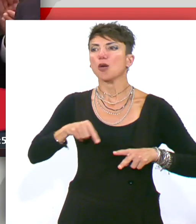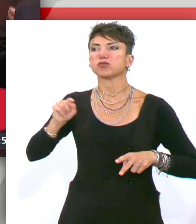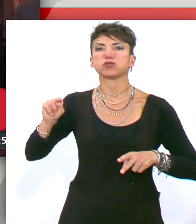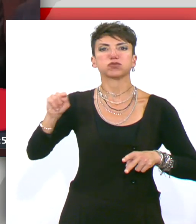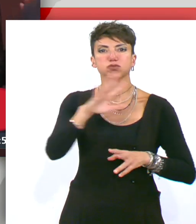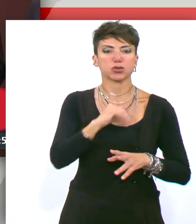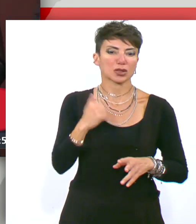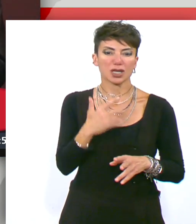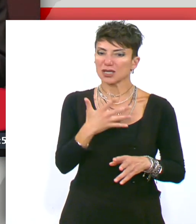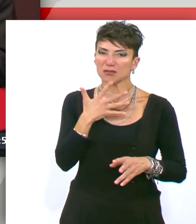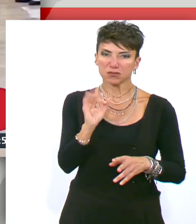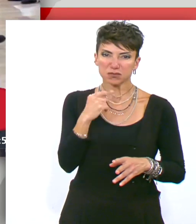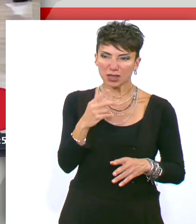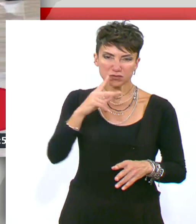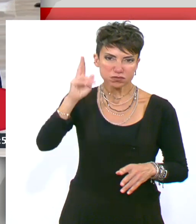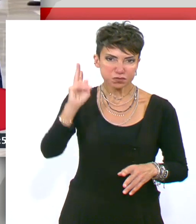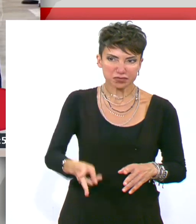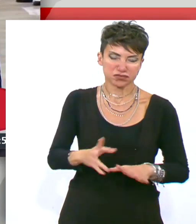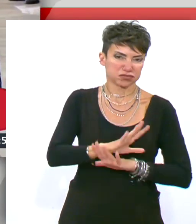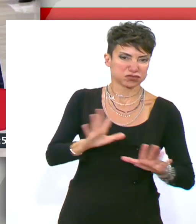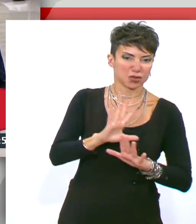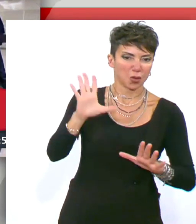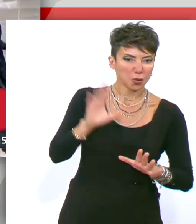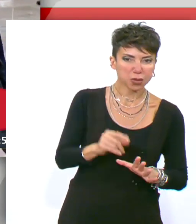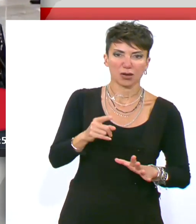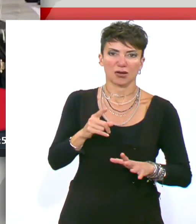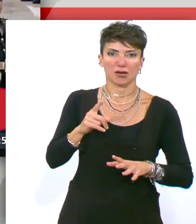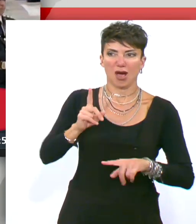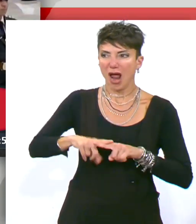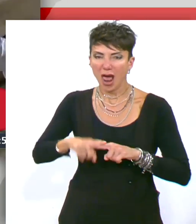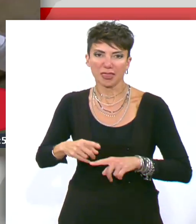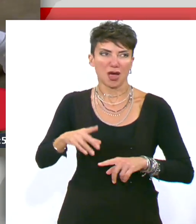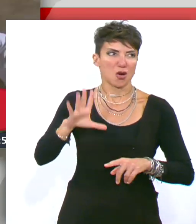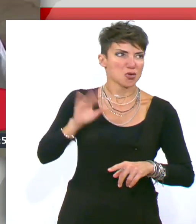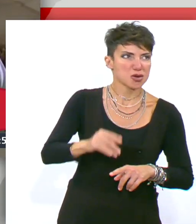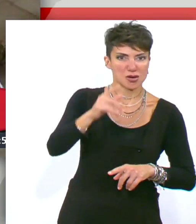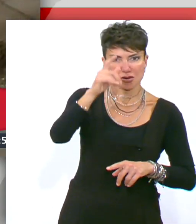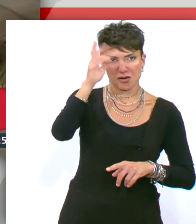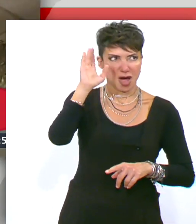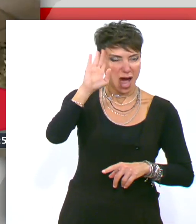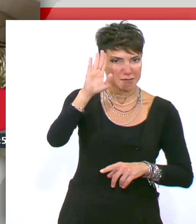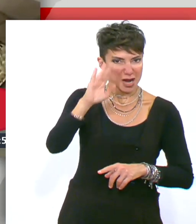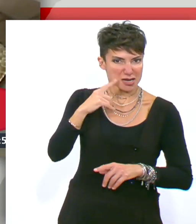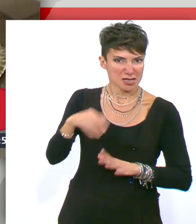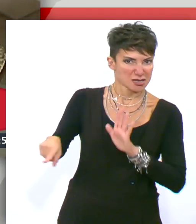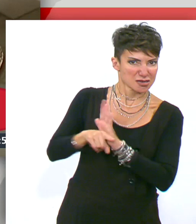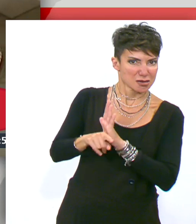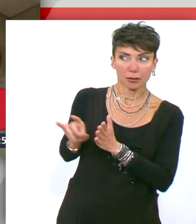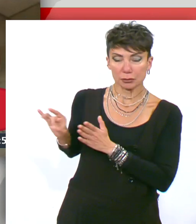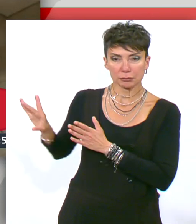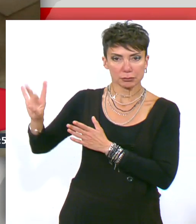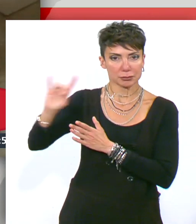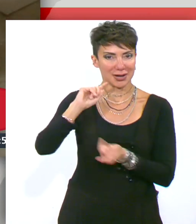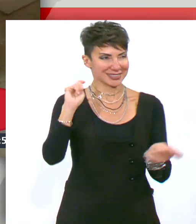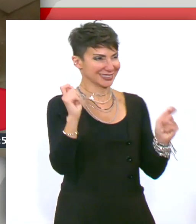κόκκινο πανί για τη δύση και την Ελλάδα, καθώς και για τη ΣΥΠΑ. Θέλει επίσης να στείλει σήμα στις αγορές, πως πρόκειται